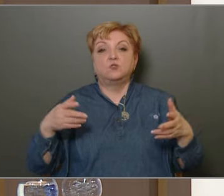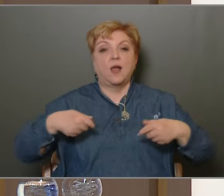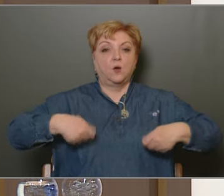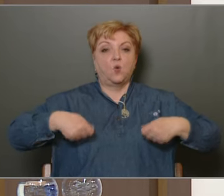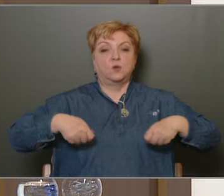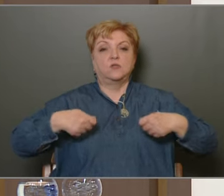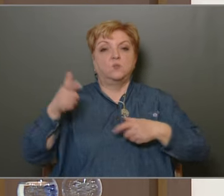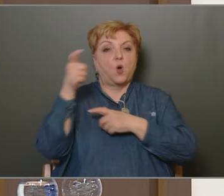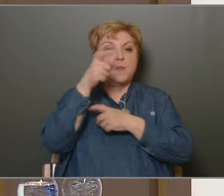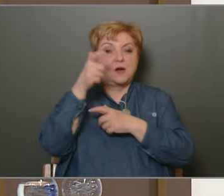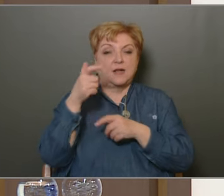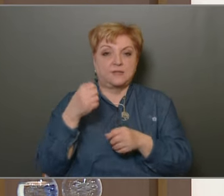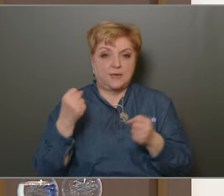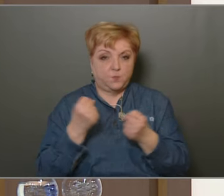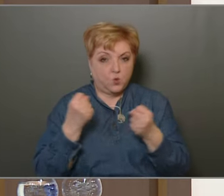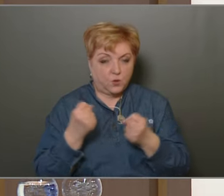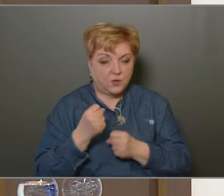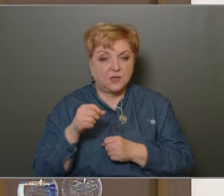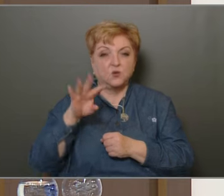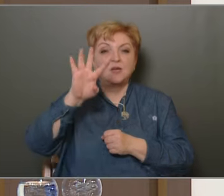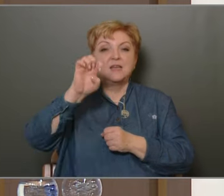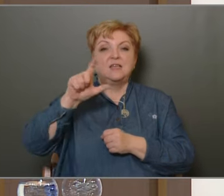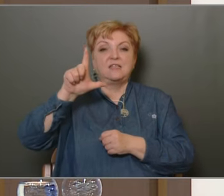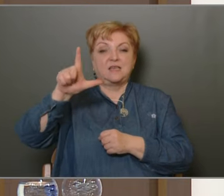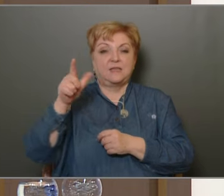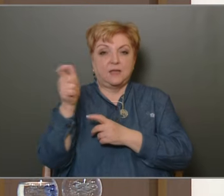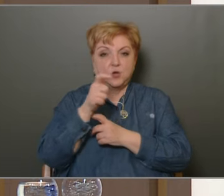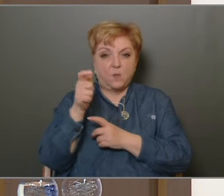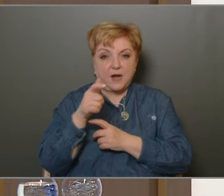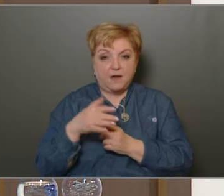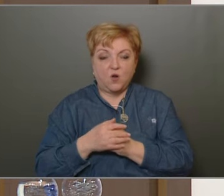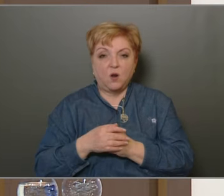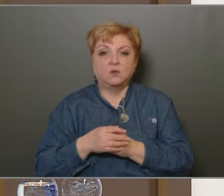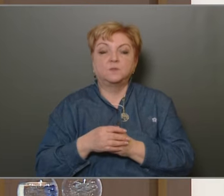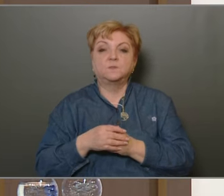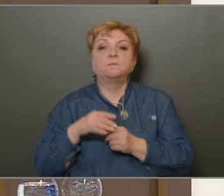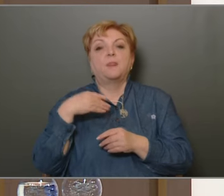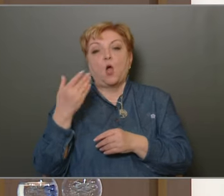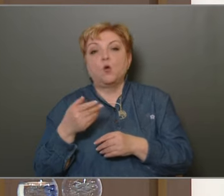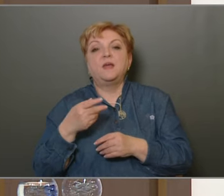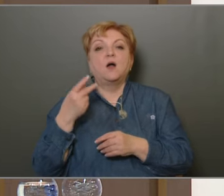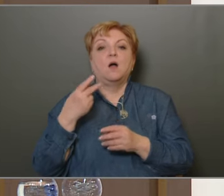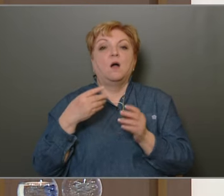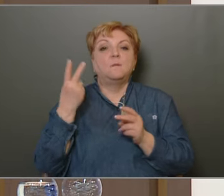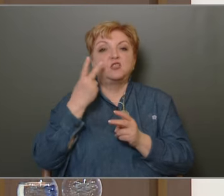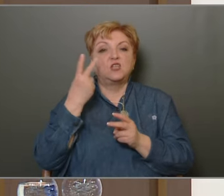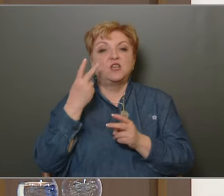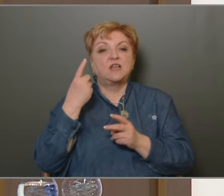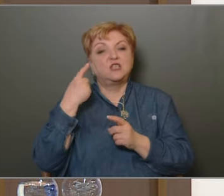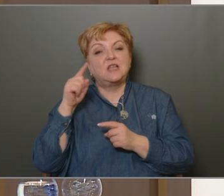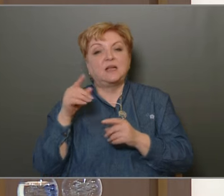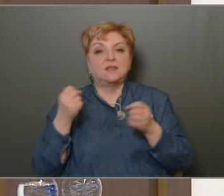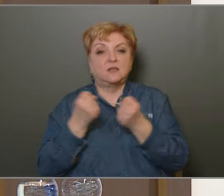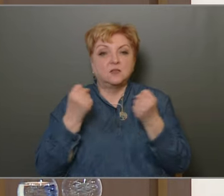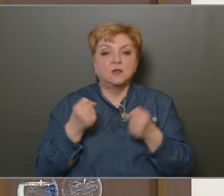legkorszerűbb kamerarendszert működtetjük, 402 kamerával, annyira korszerű, hogy már mesterséges intelligenciát is alkalmazzuk, vizafogóparban,